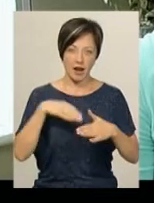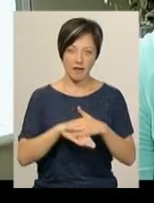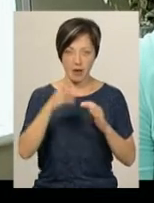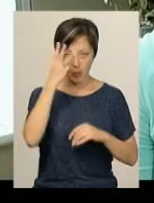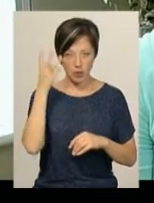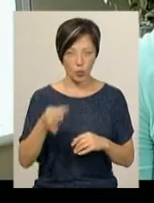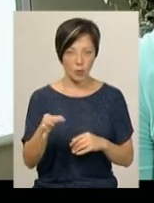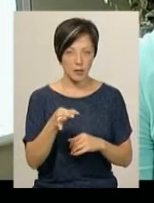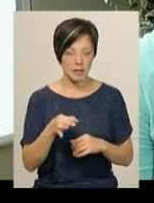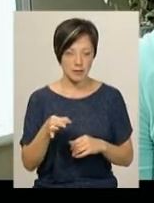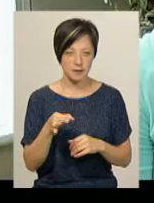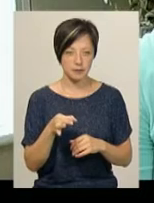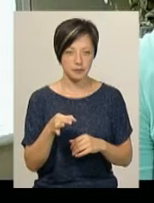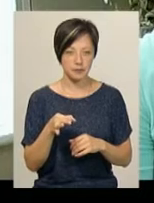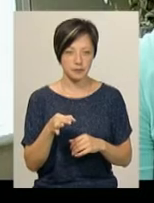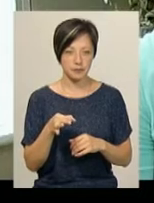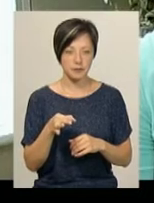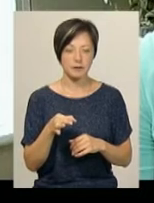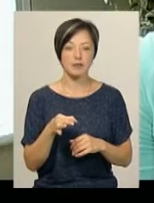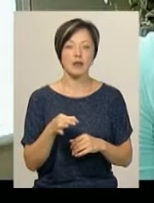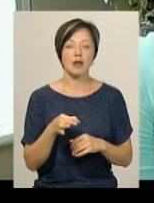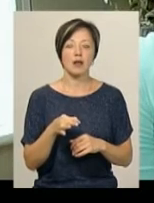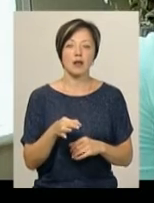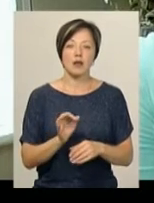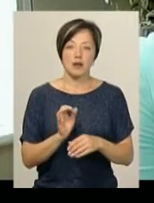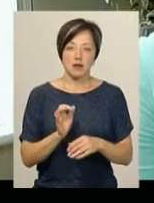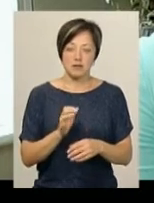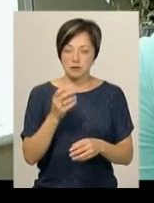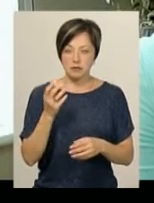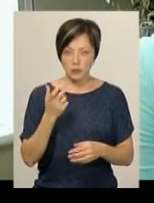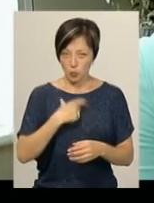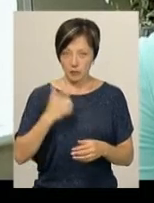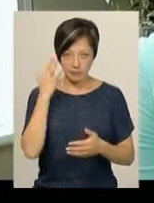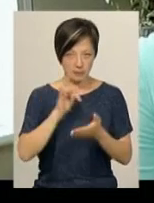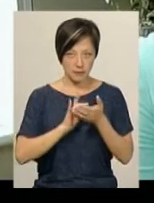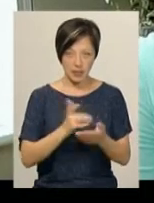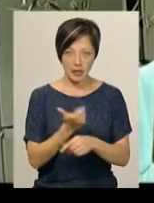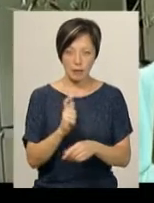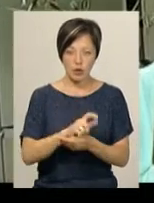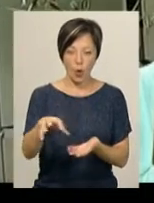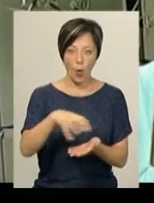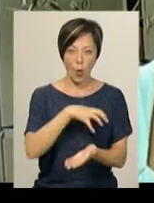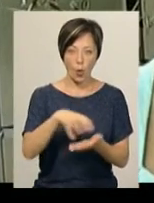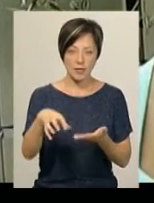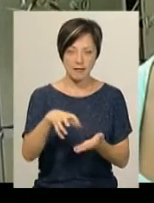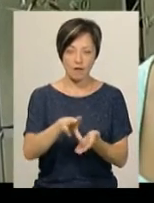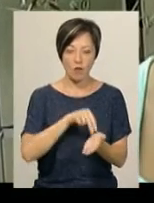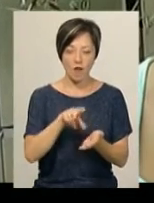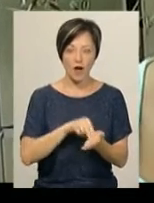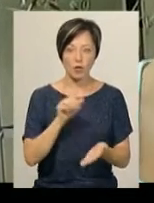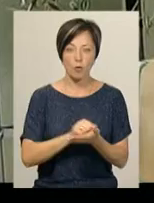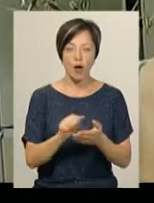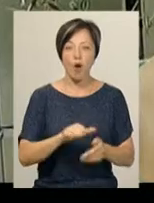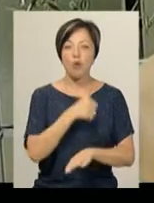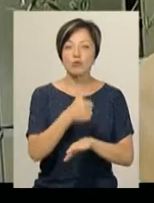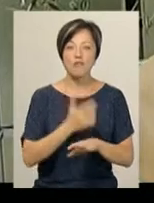області, поставив собі за мету якнайбільше оцифрувати документів. Наша основна мета –